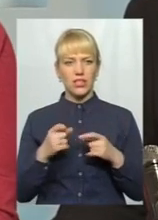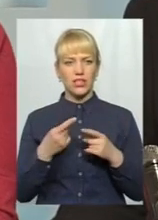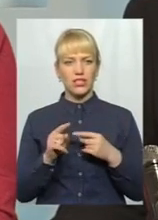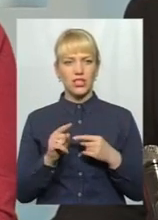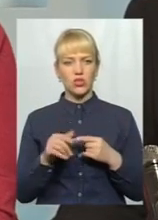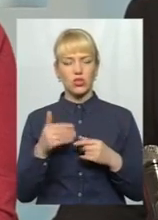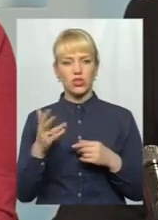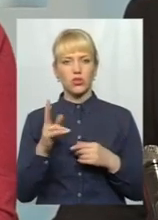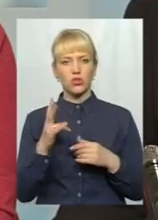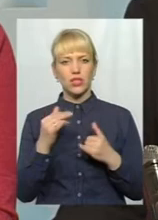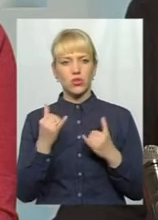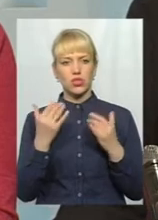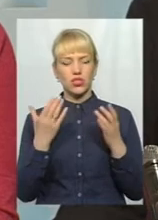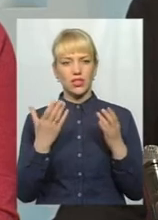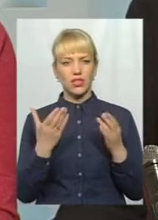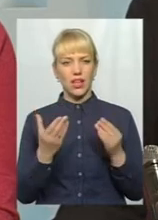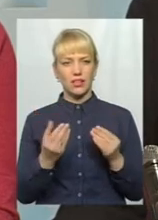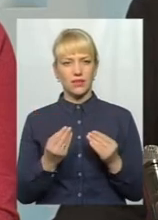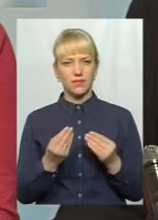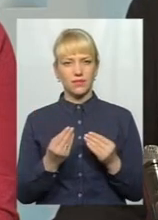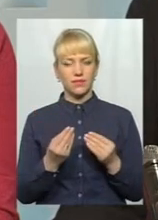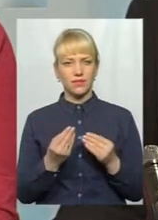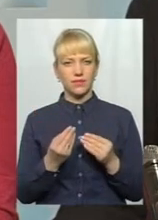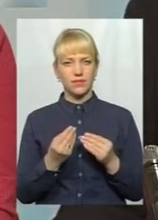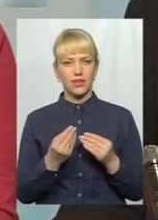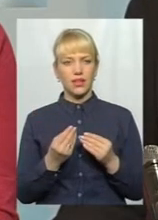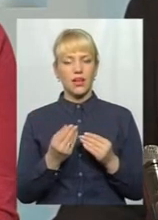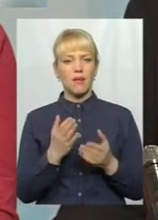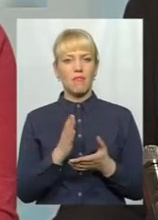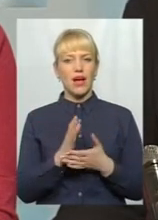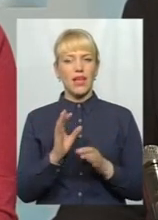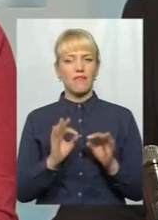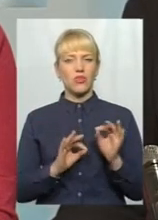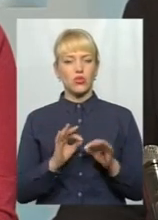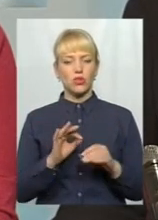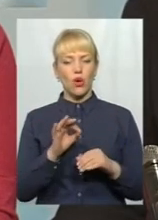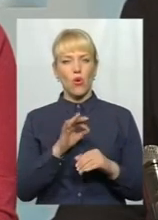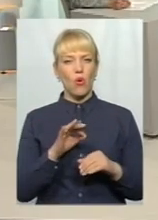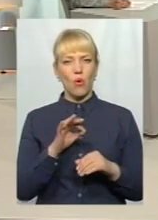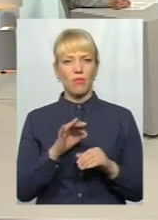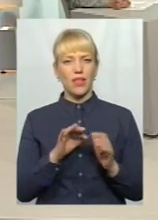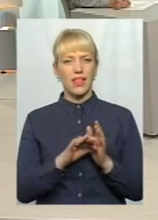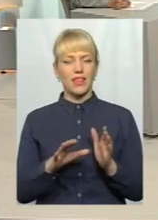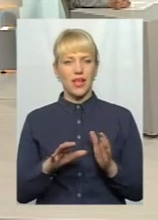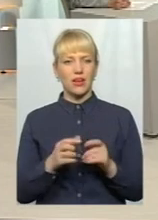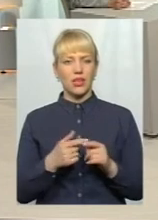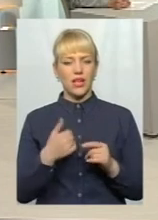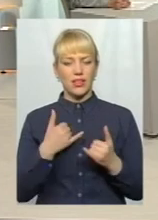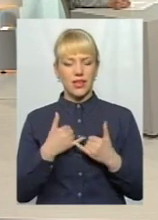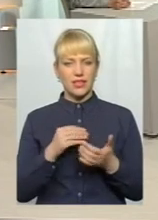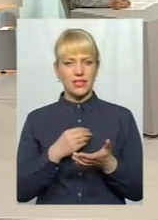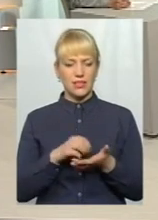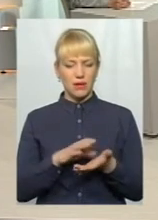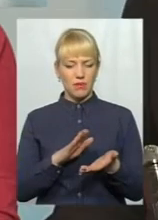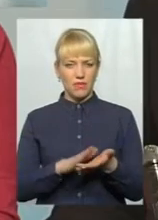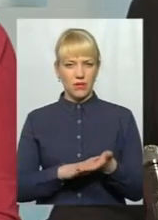сторони, ви подивіться, хто у нас на сьогоднішній день має відсотки в обленерго. Я для себе просто виписав, і хоч,